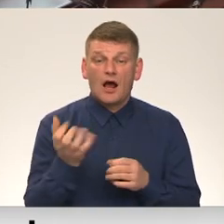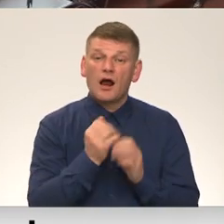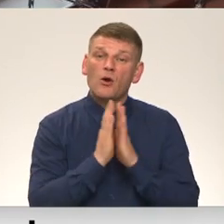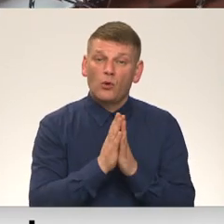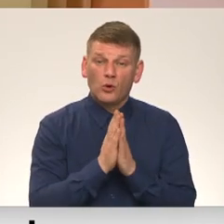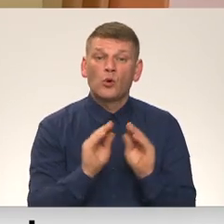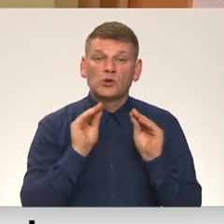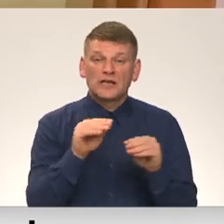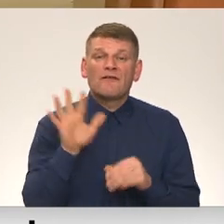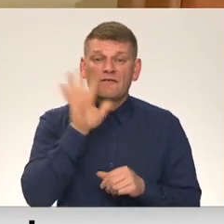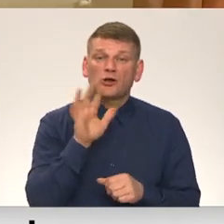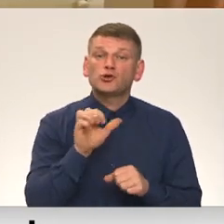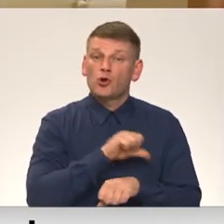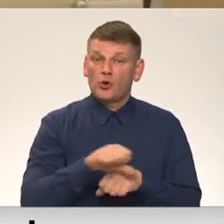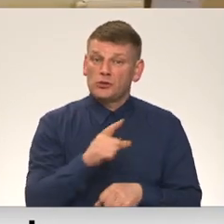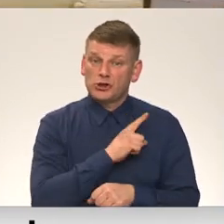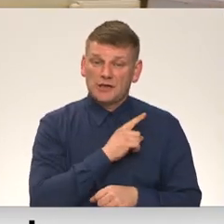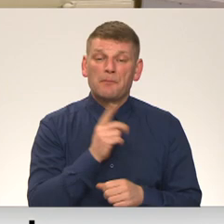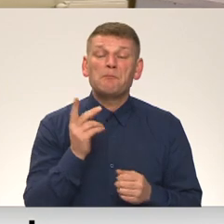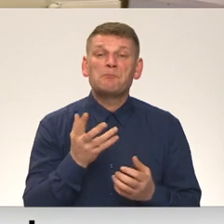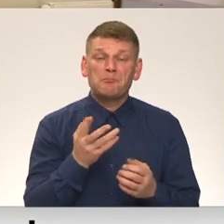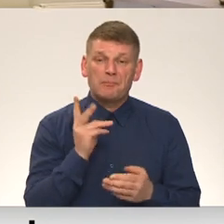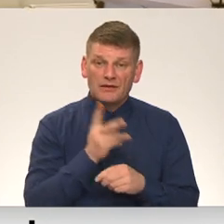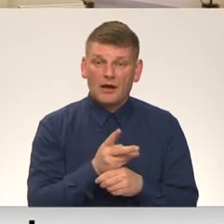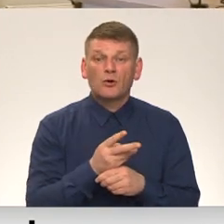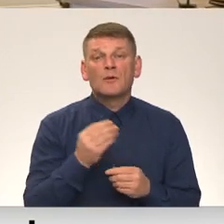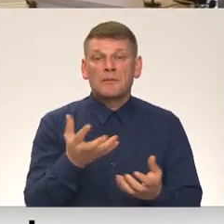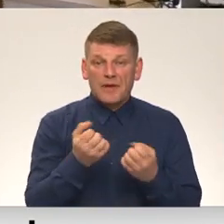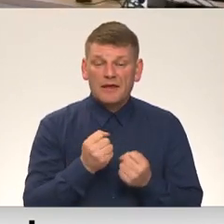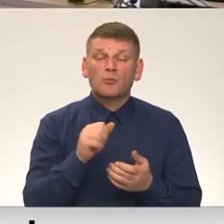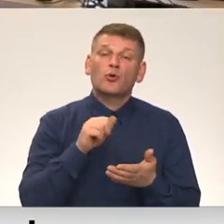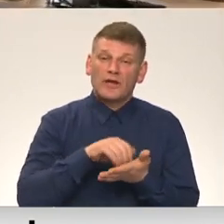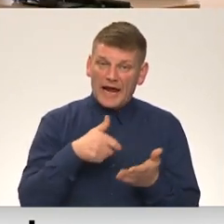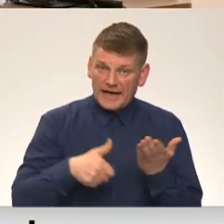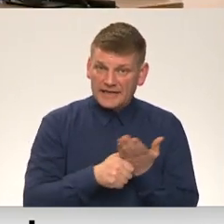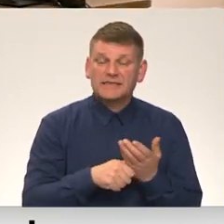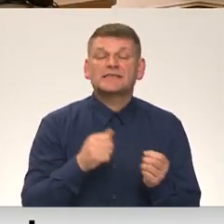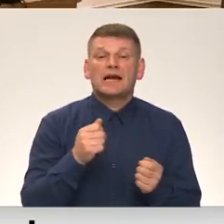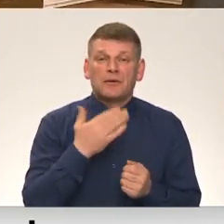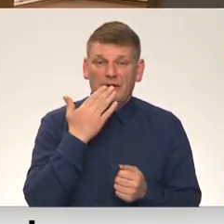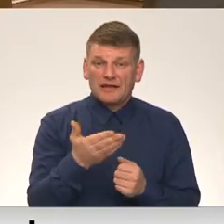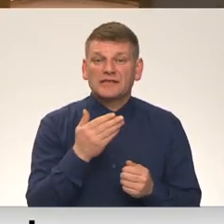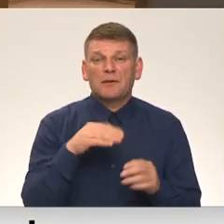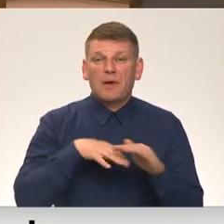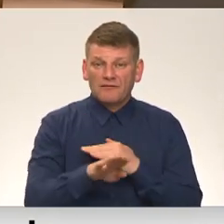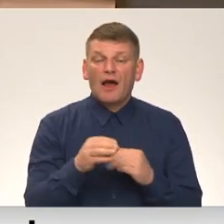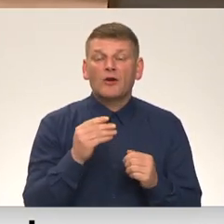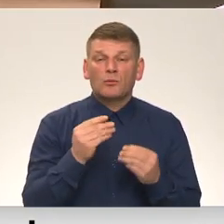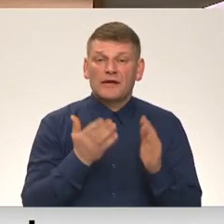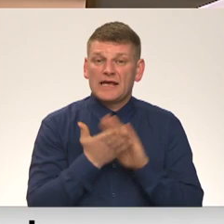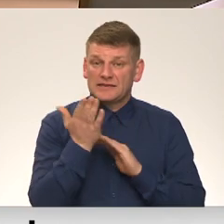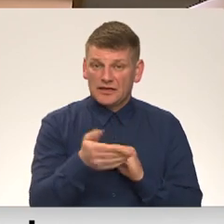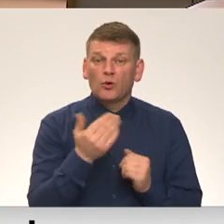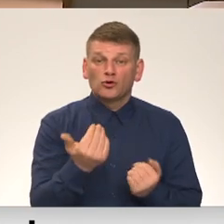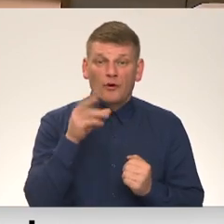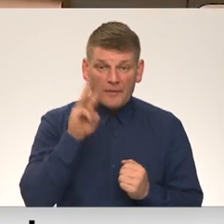lūgumu uzlikt valsts robežsardzei pienākumu, pieņemt un reģistrēt pieteicēju patvēruma, iesniegumus un šomēnes administratīvā